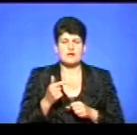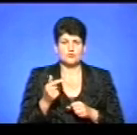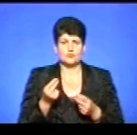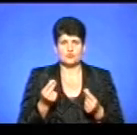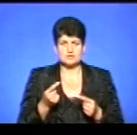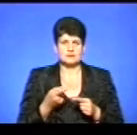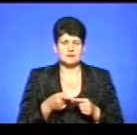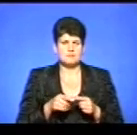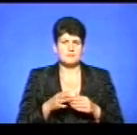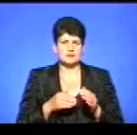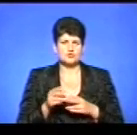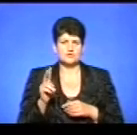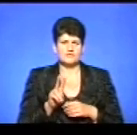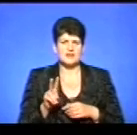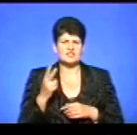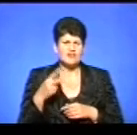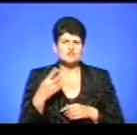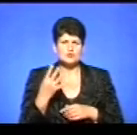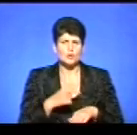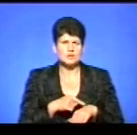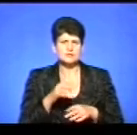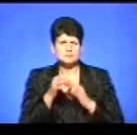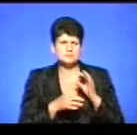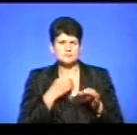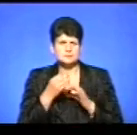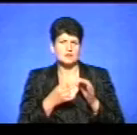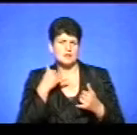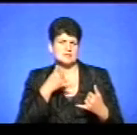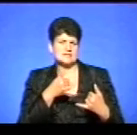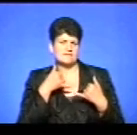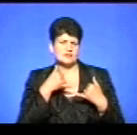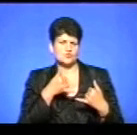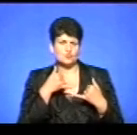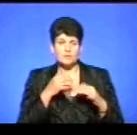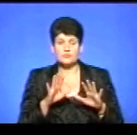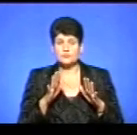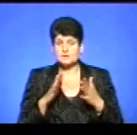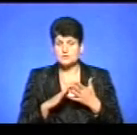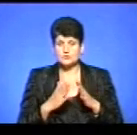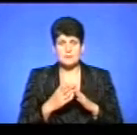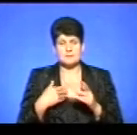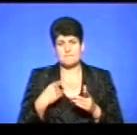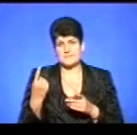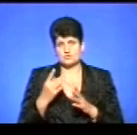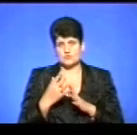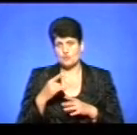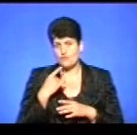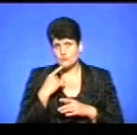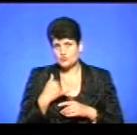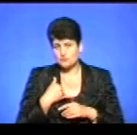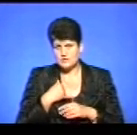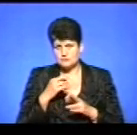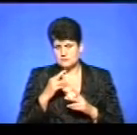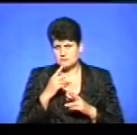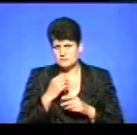постійно, практично 24 години на добу, вони з нами на зв'язку, і в разі виникнення якихось ситуацій, ми їм, в першу чергу, кажемо, що в нас щось там